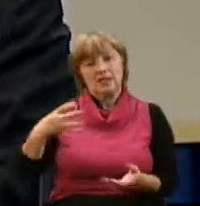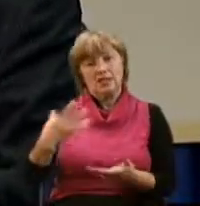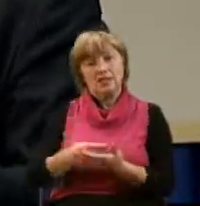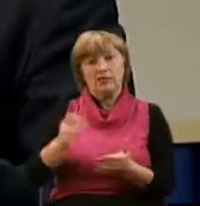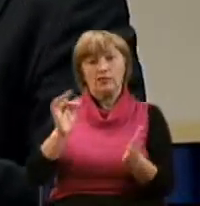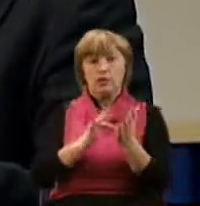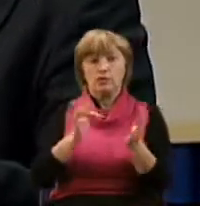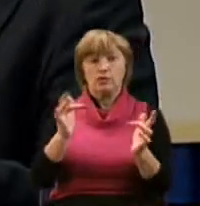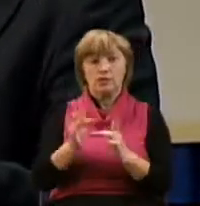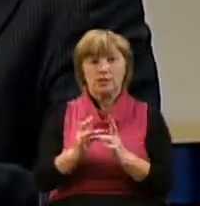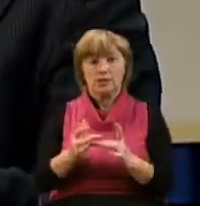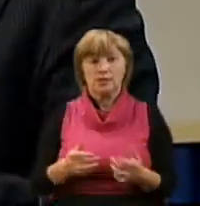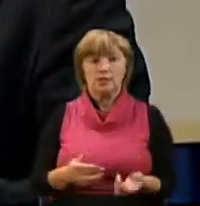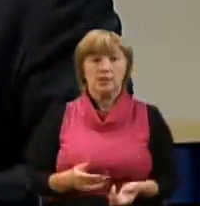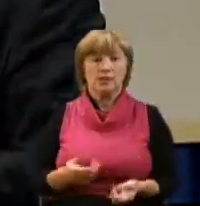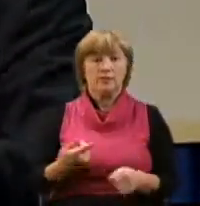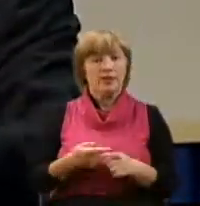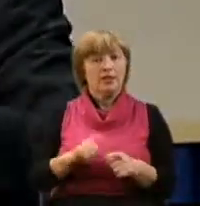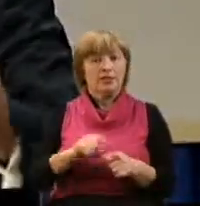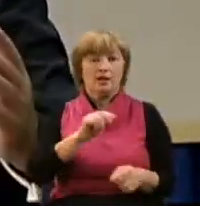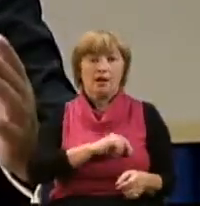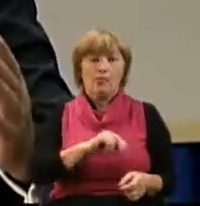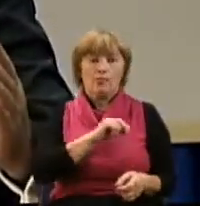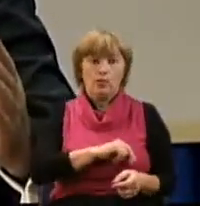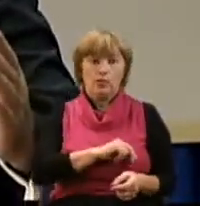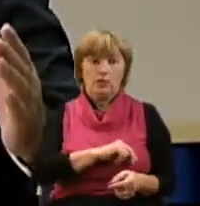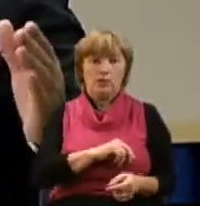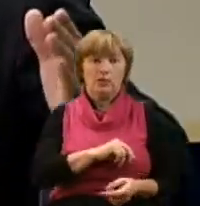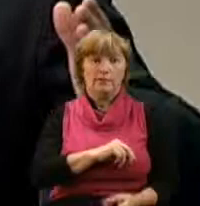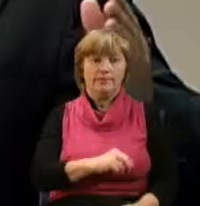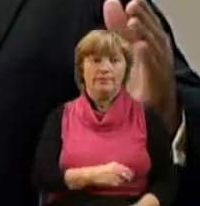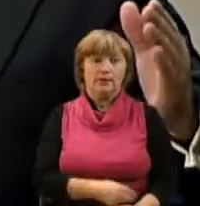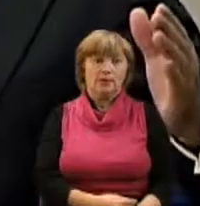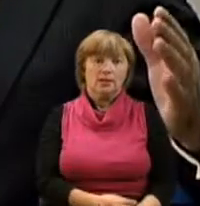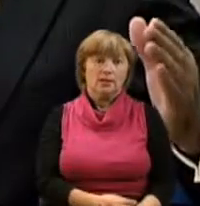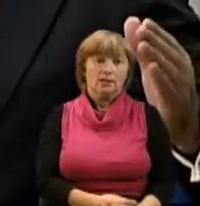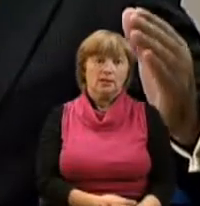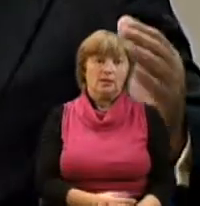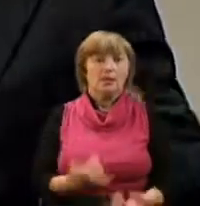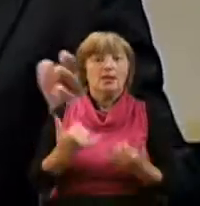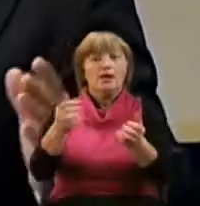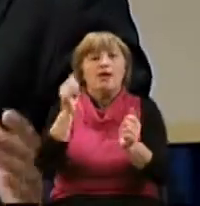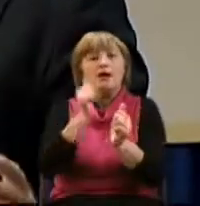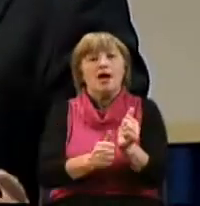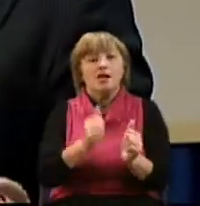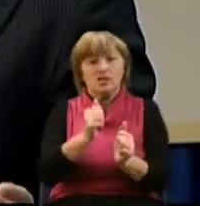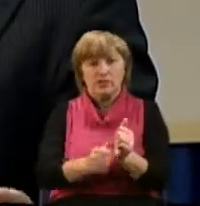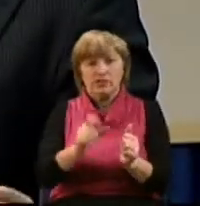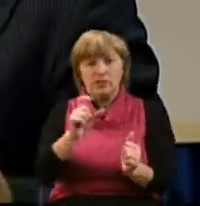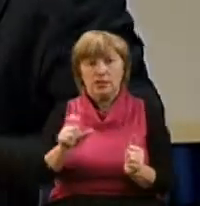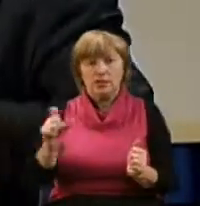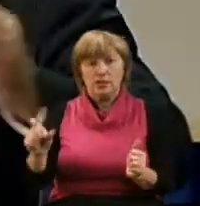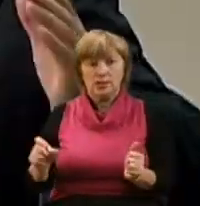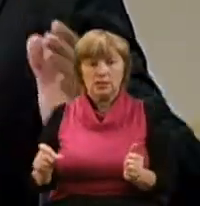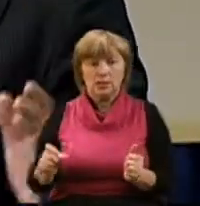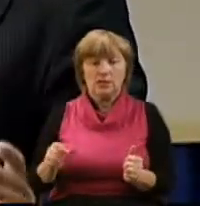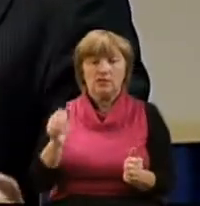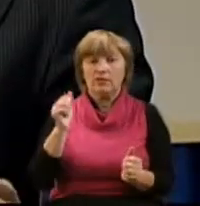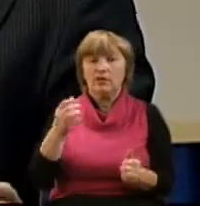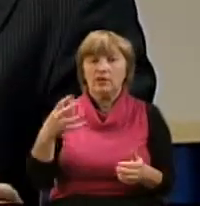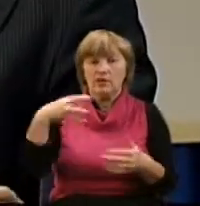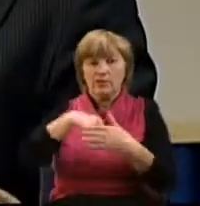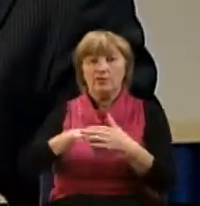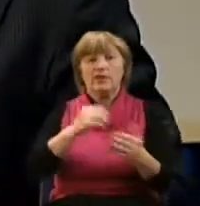Иисуса Христа. И эта работа, она для каждого христианина и в каждом